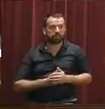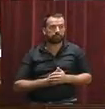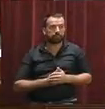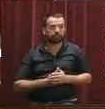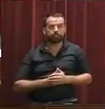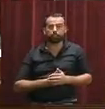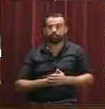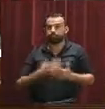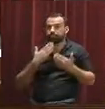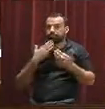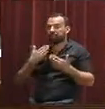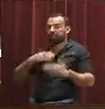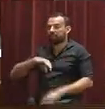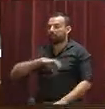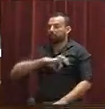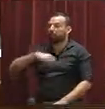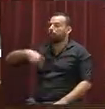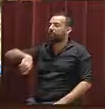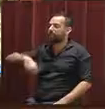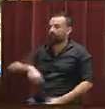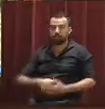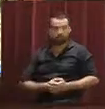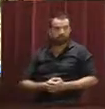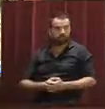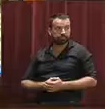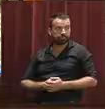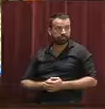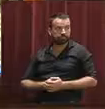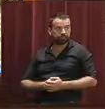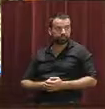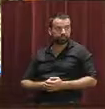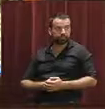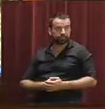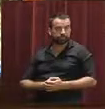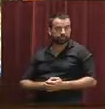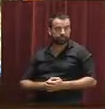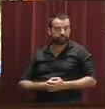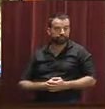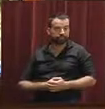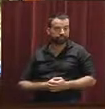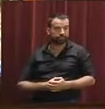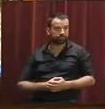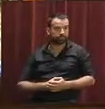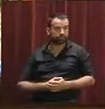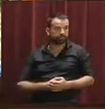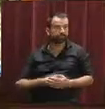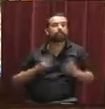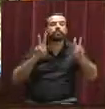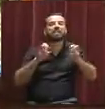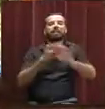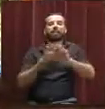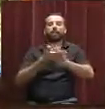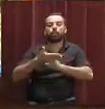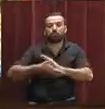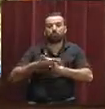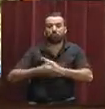Gràcies. Senyora Camargo té la paraula, senyora presidenta del govern. Moltes gràcies, senyor president. Gràcies, senyora Camargo, per parlar una vegada més d'un tema que és important,